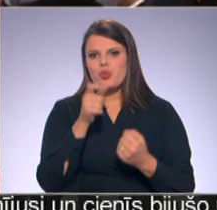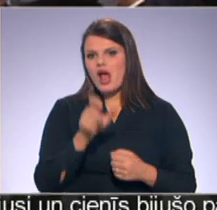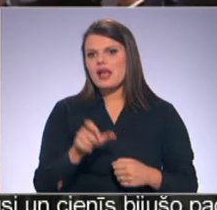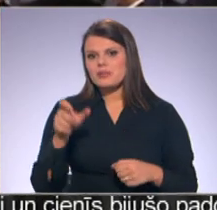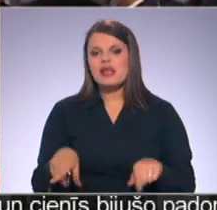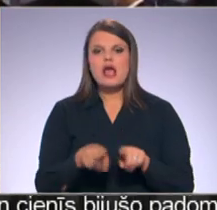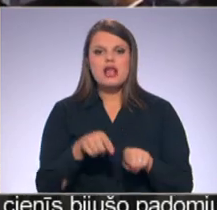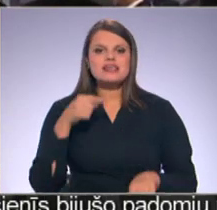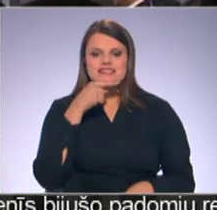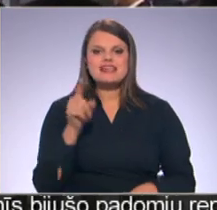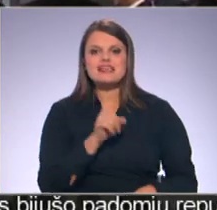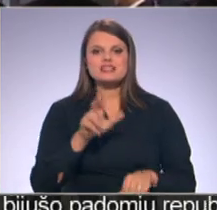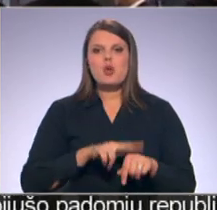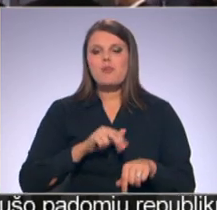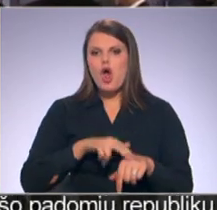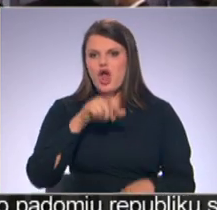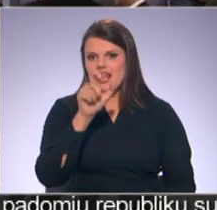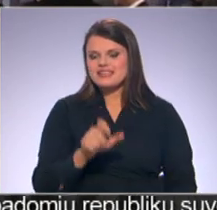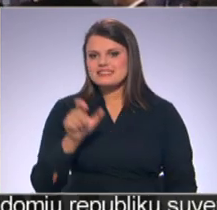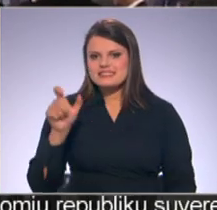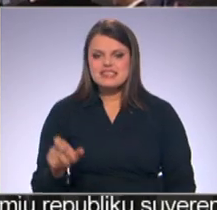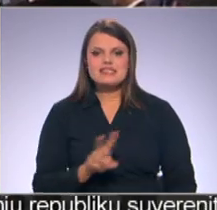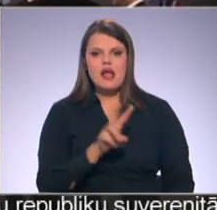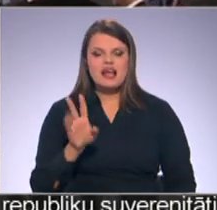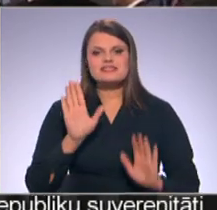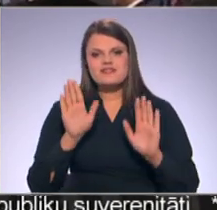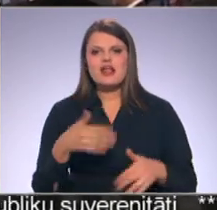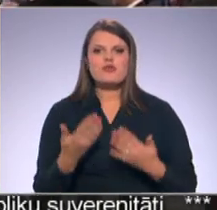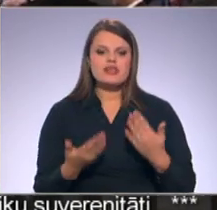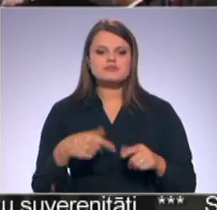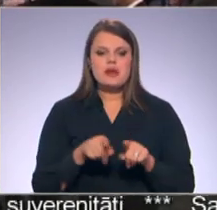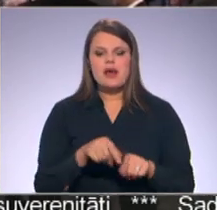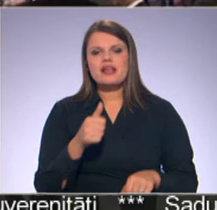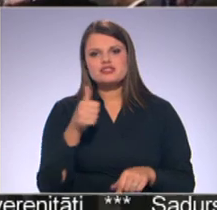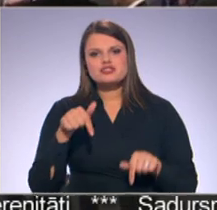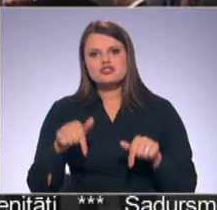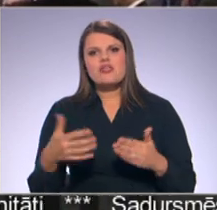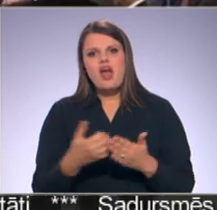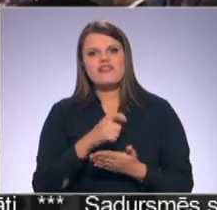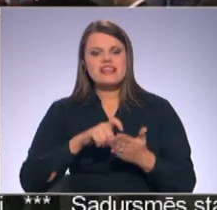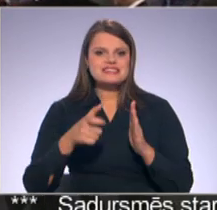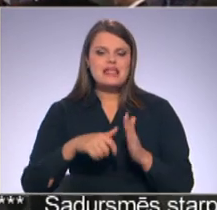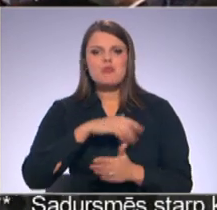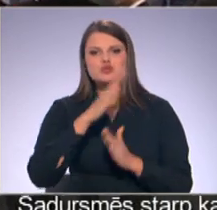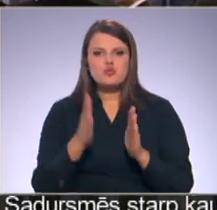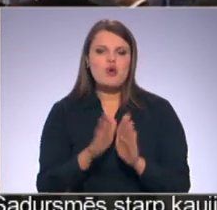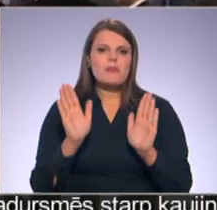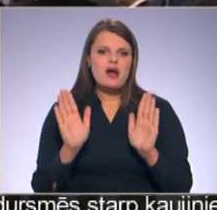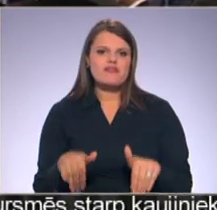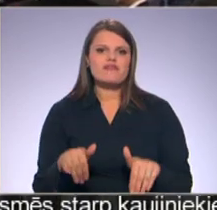arī cēsīs ir policijas iecirds, kur varētu iespējams arī viņi atrast šiekādu telpstu, viņi kopā varētu